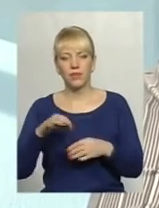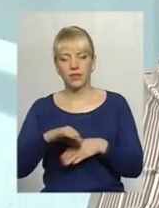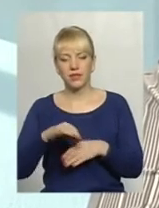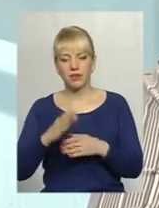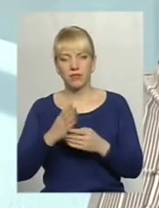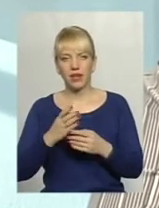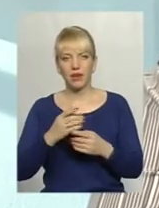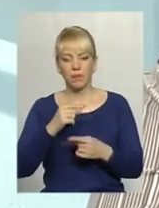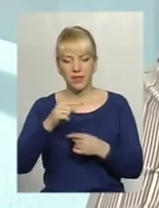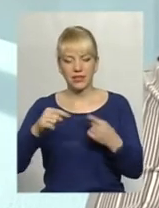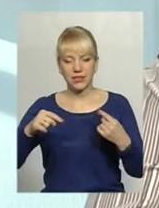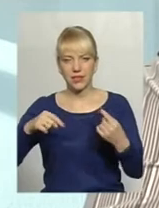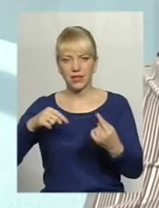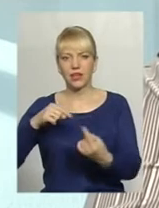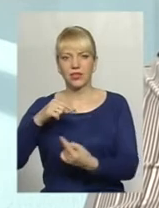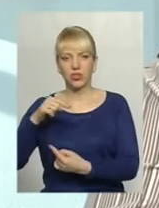циклічний характер.